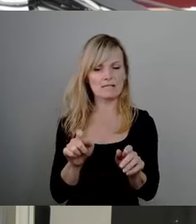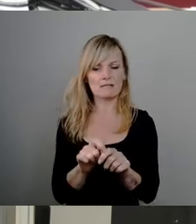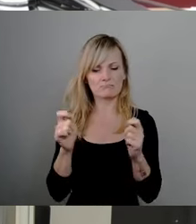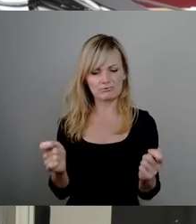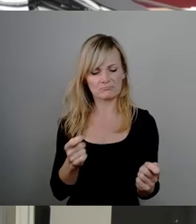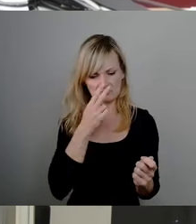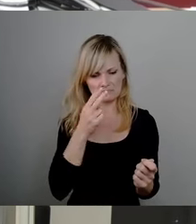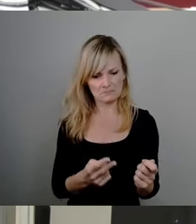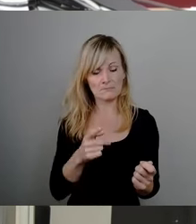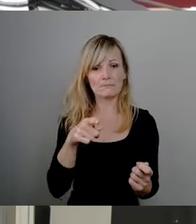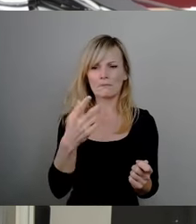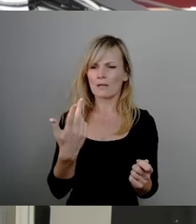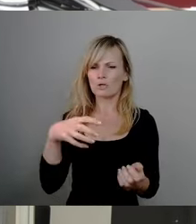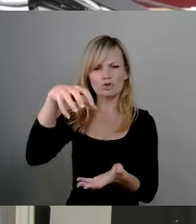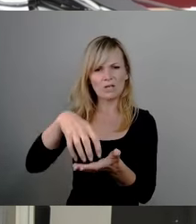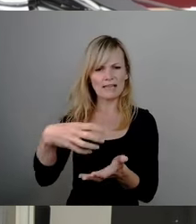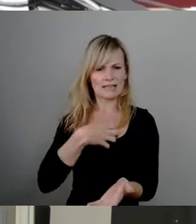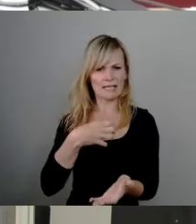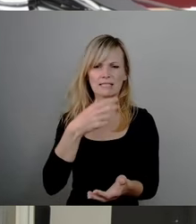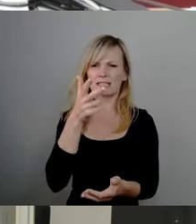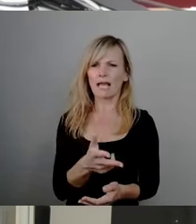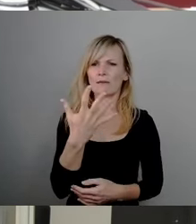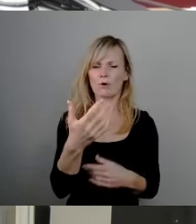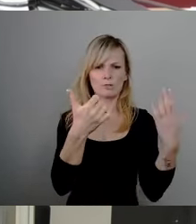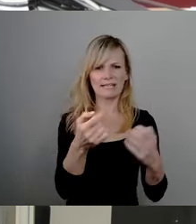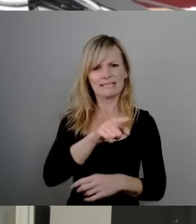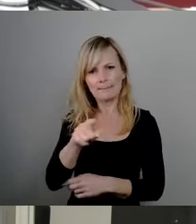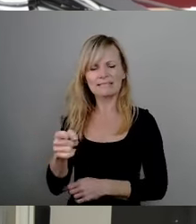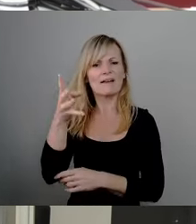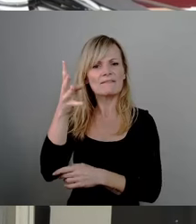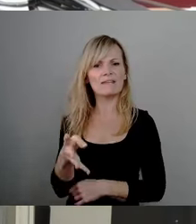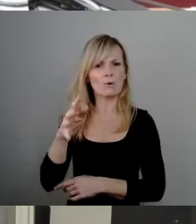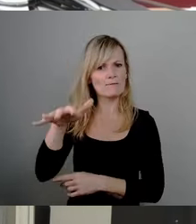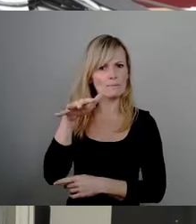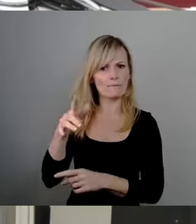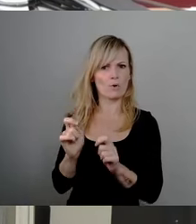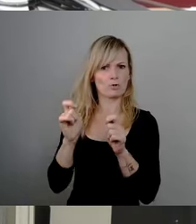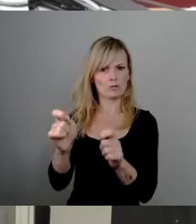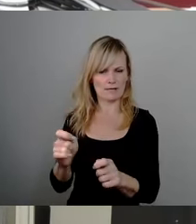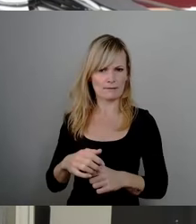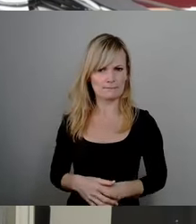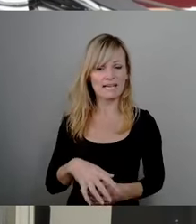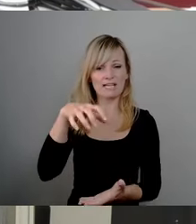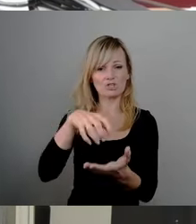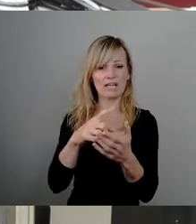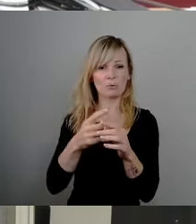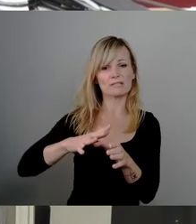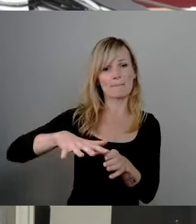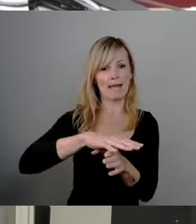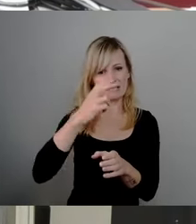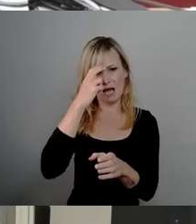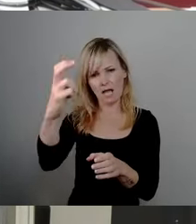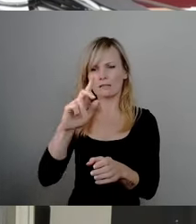allen Dingen 365 bis 415 vorgeschlagen worden ist, vom Städte und Gemeinderat und von anderen Organisationen.